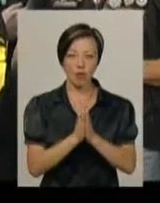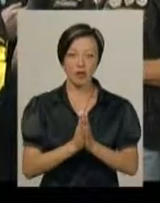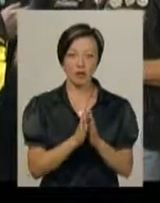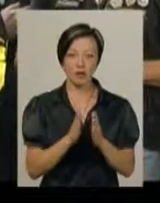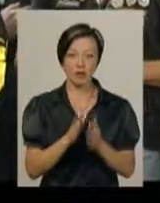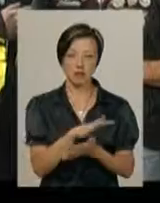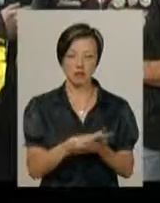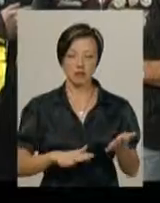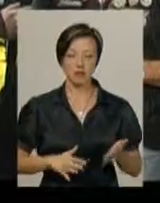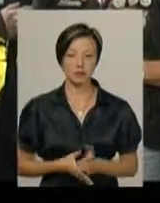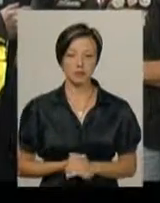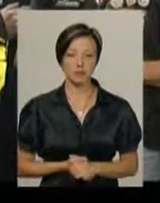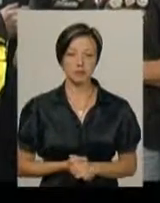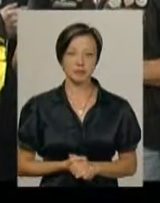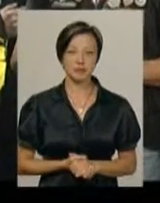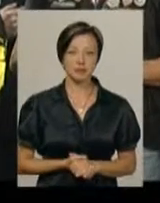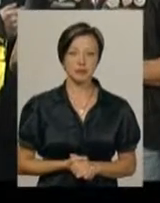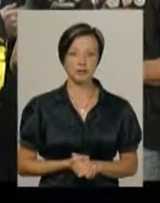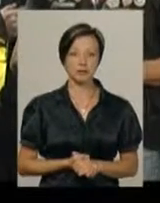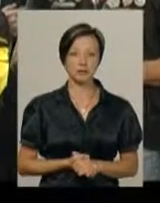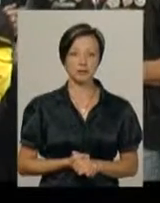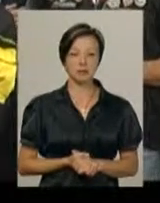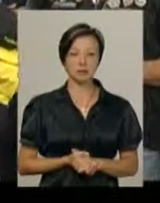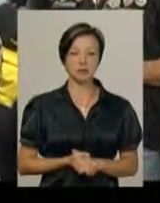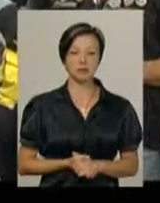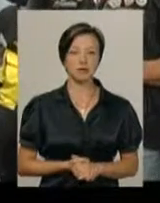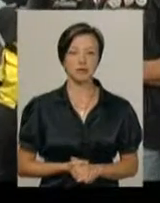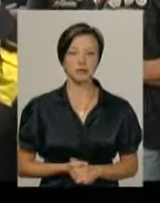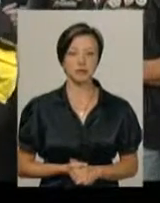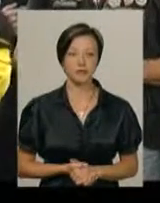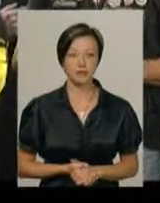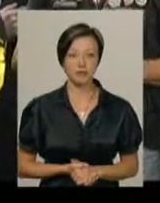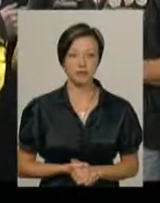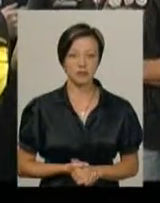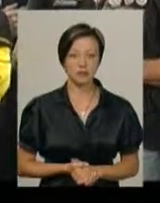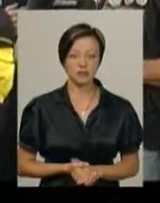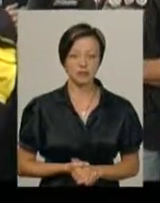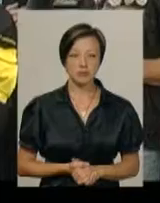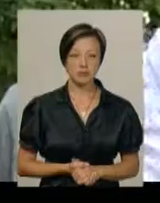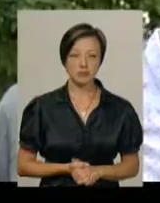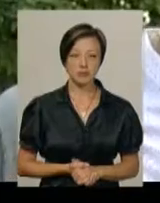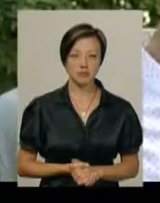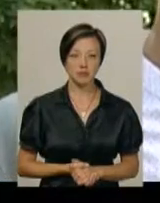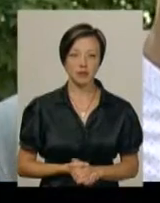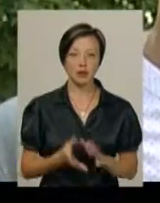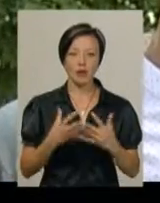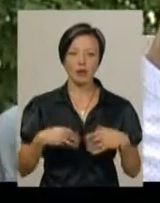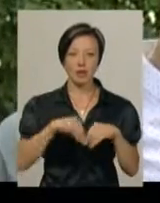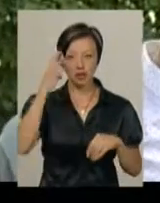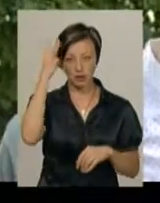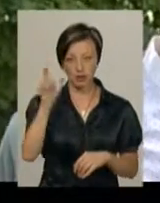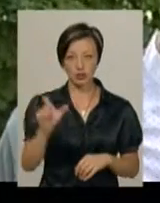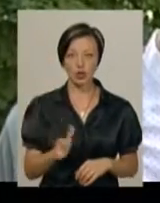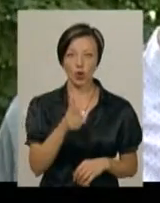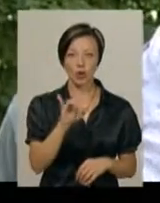наші вільновайця, і не є в нас на вихрещані, але на свадку і свадку свадку. У родині хмельничанина